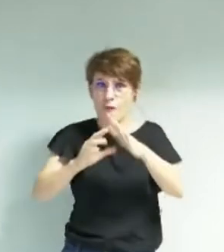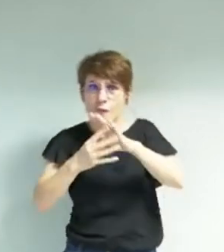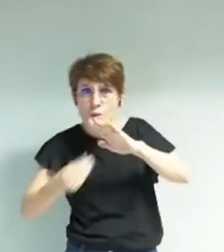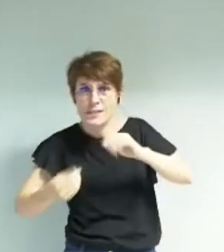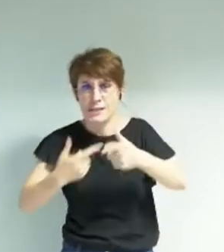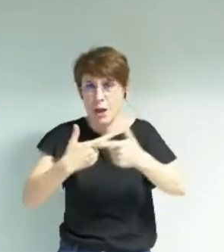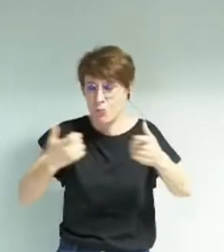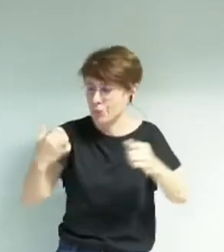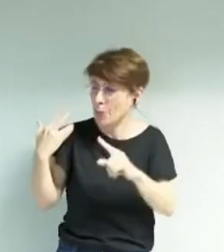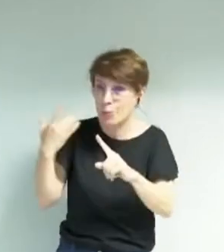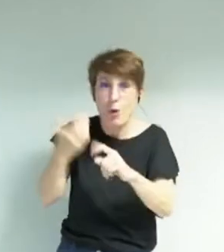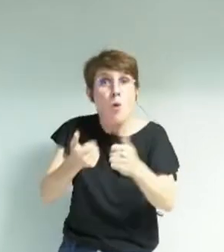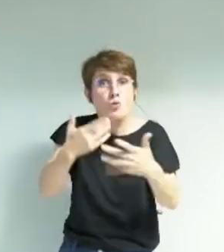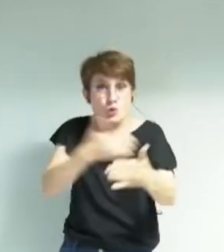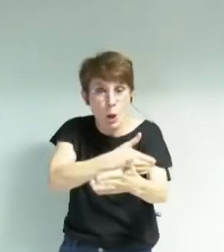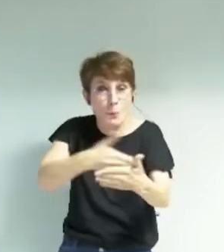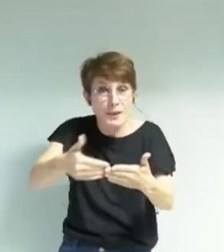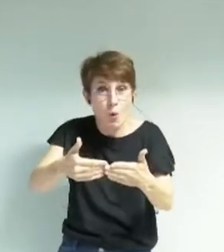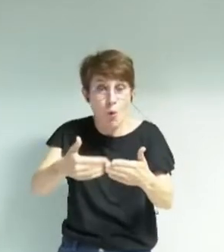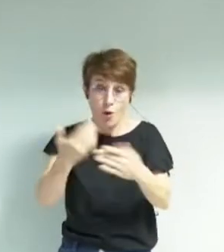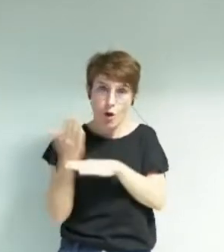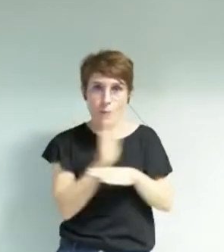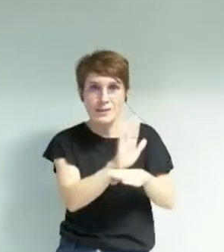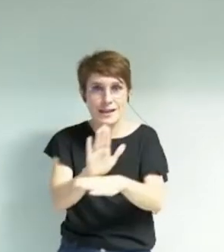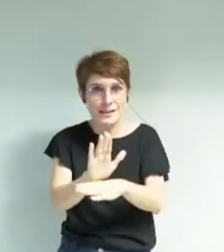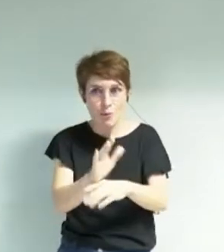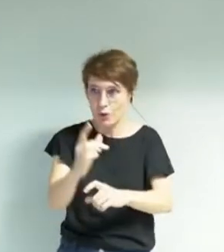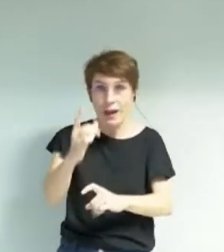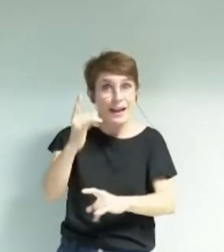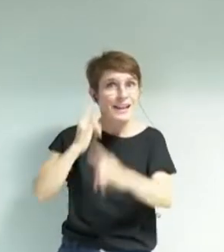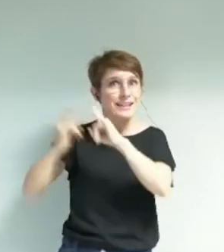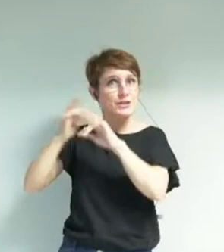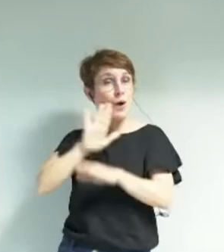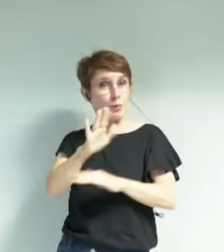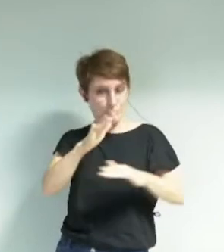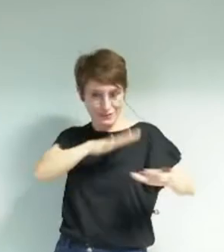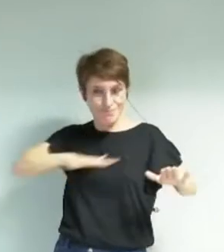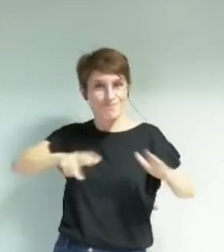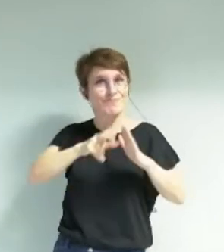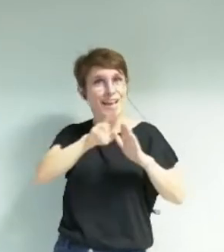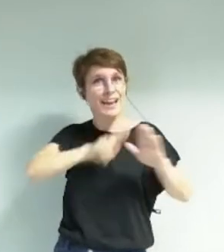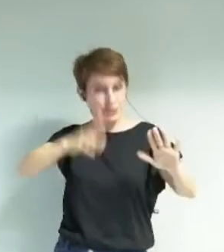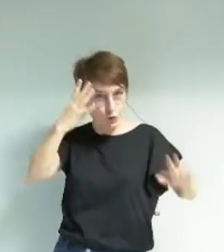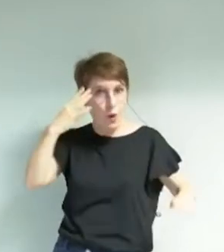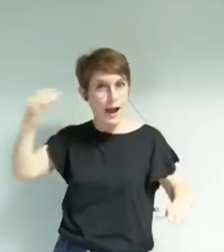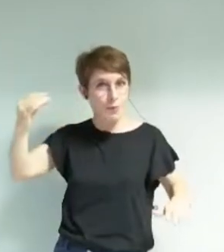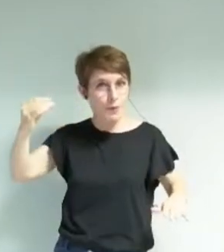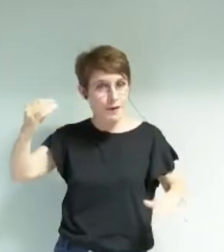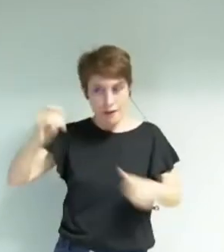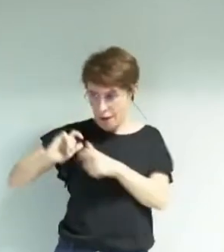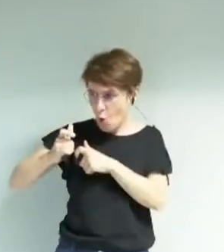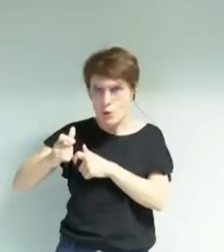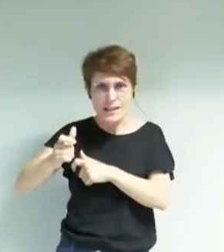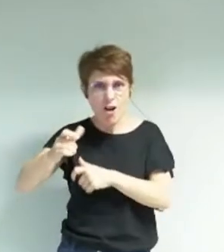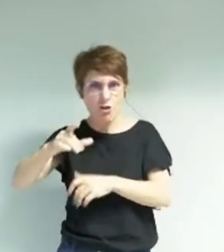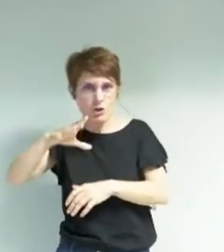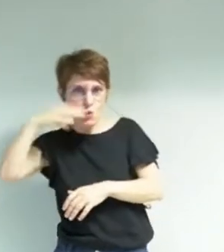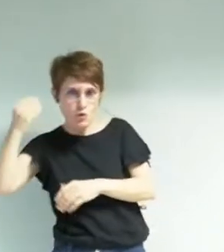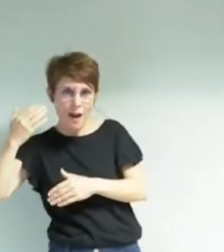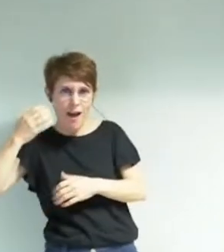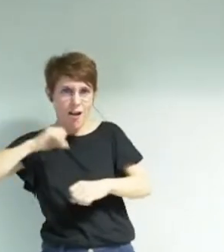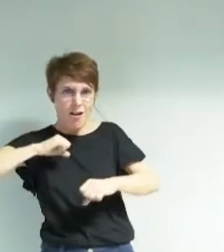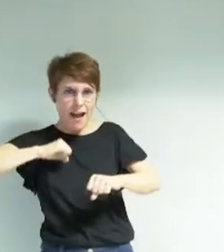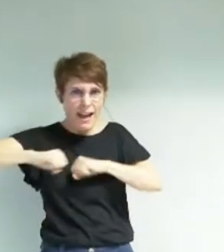l'histoire des Alpes et les conséquences des activités humaines sur cet environnement alpin.